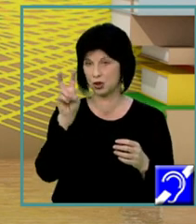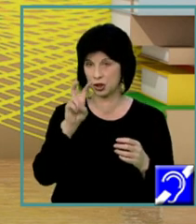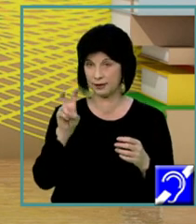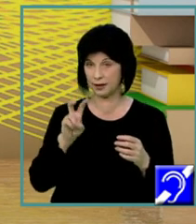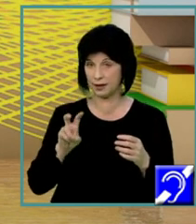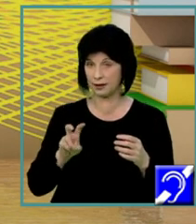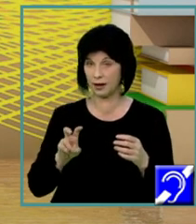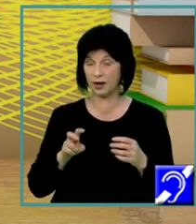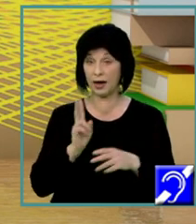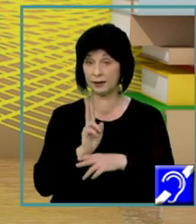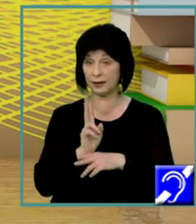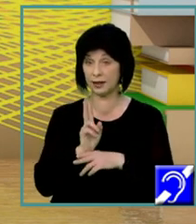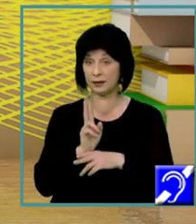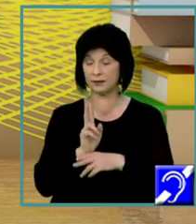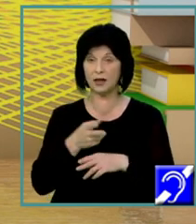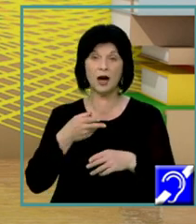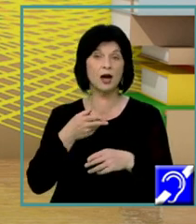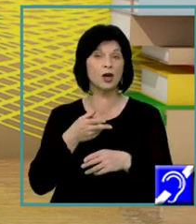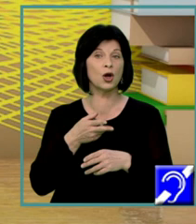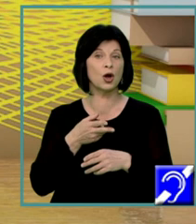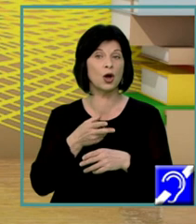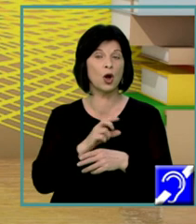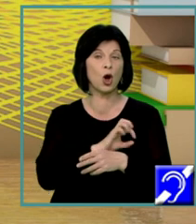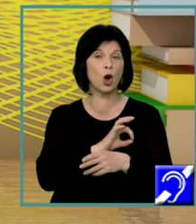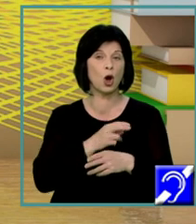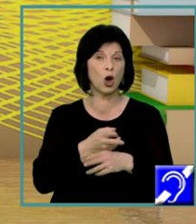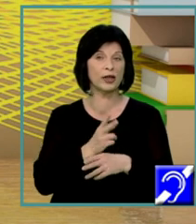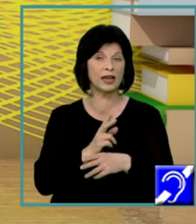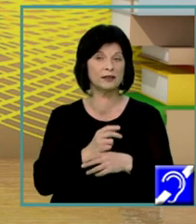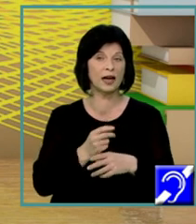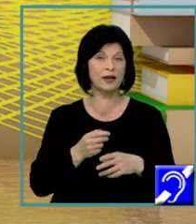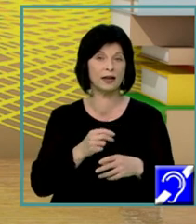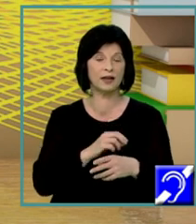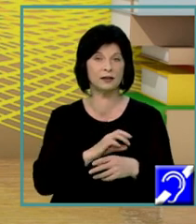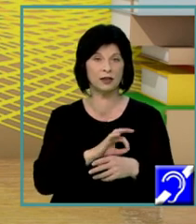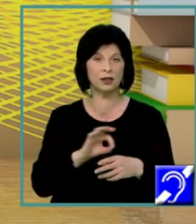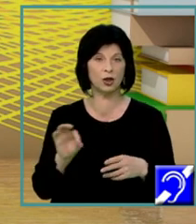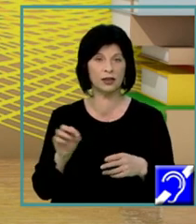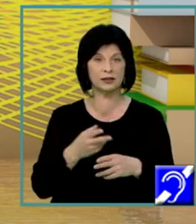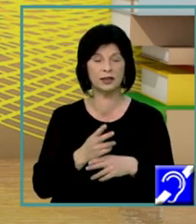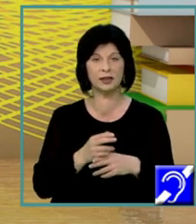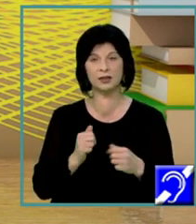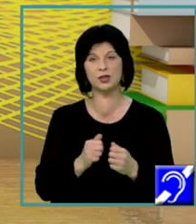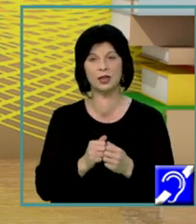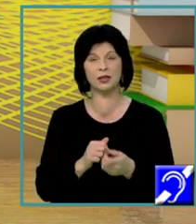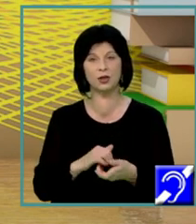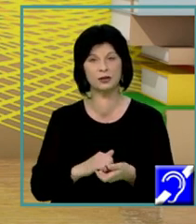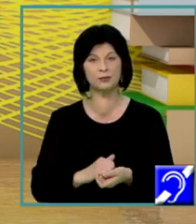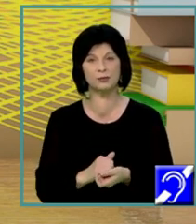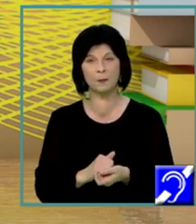elevilor așa cu o formulă amuzantă, citiți în gând cu voce tare. Faceți în așa fel încât să